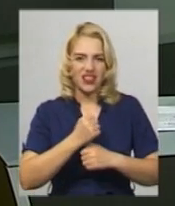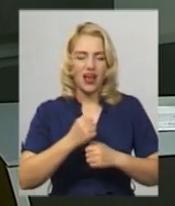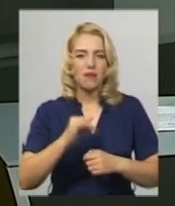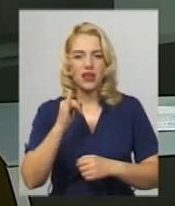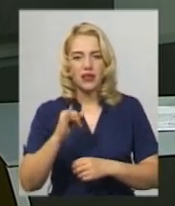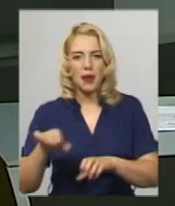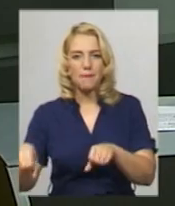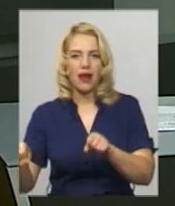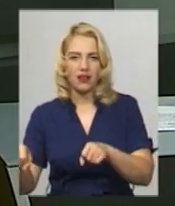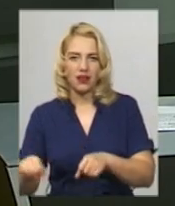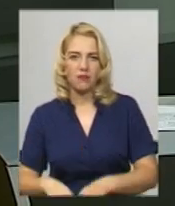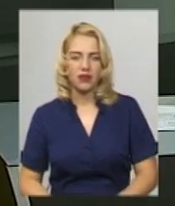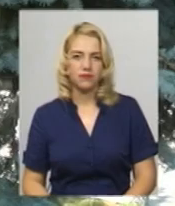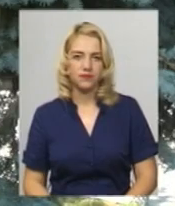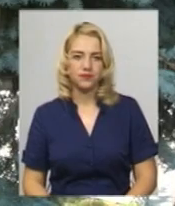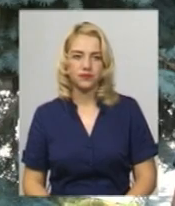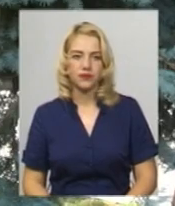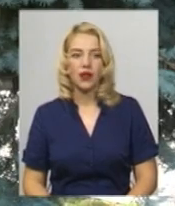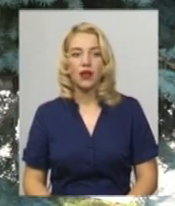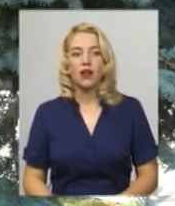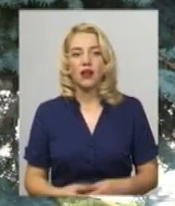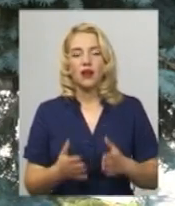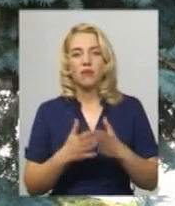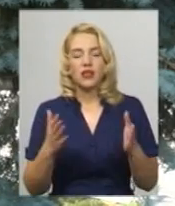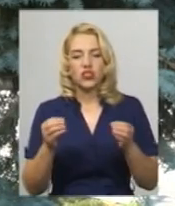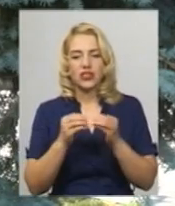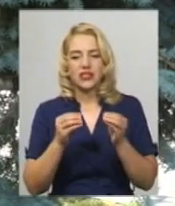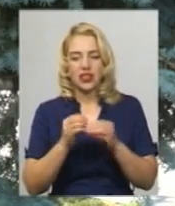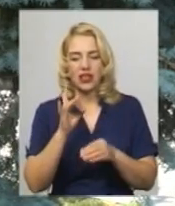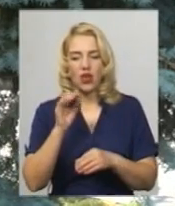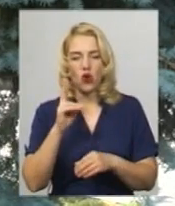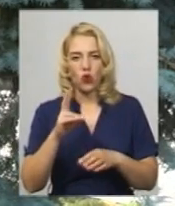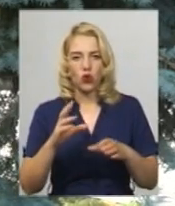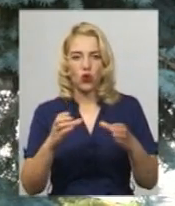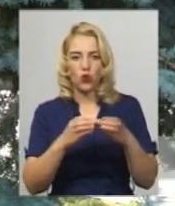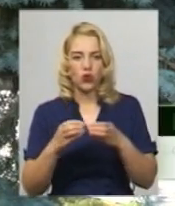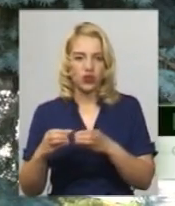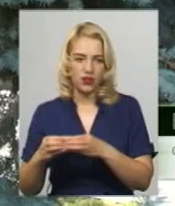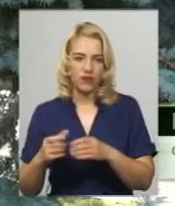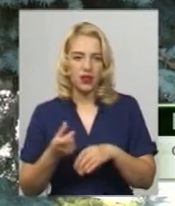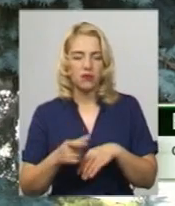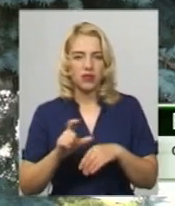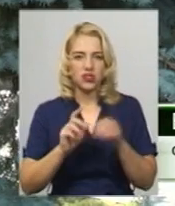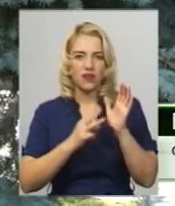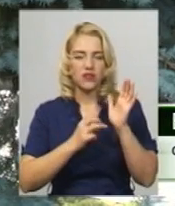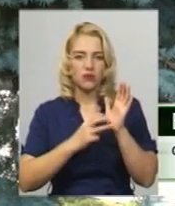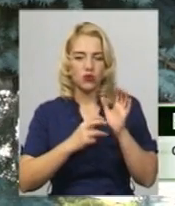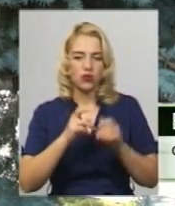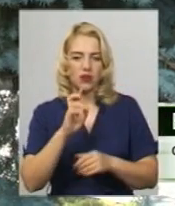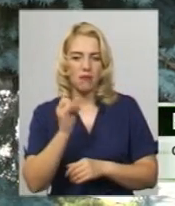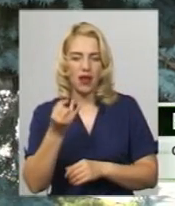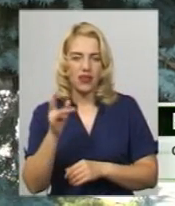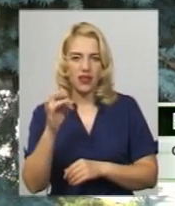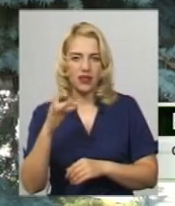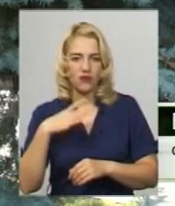25 серпня. Більше 10 рок-гуртів, більше 800 байкерів очікується,